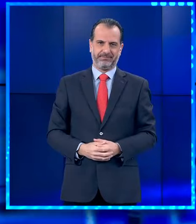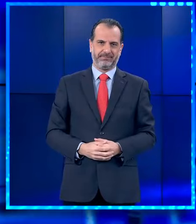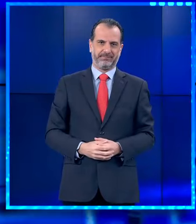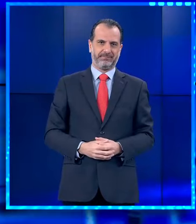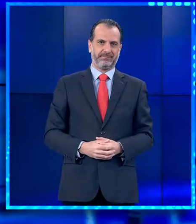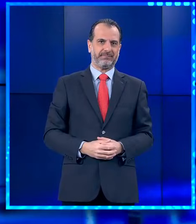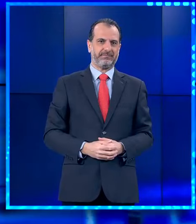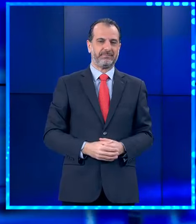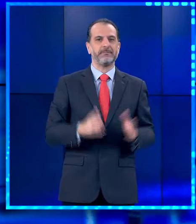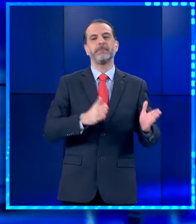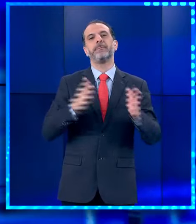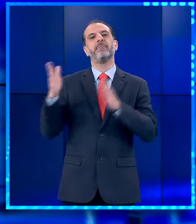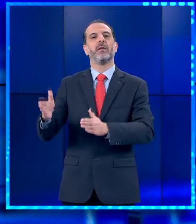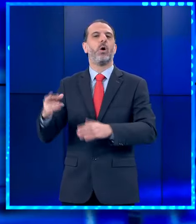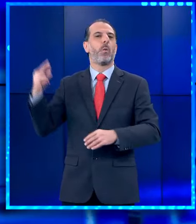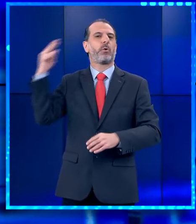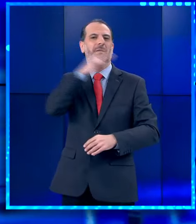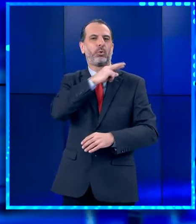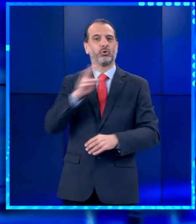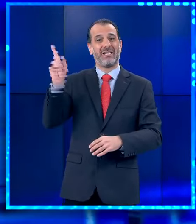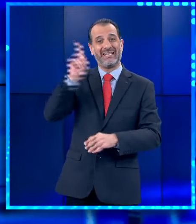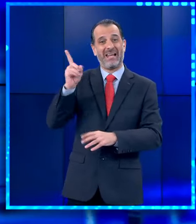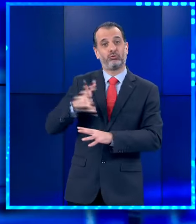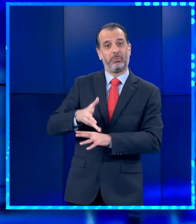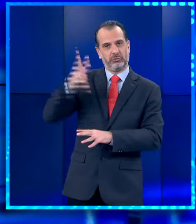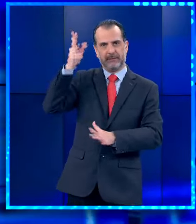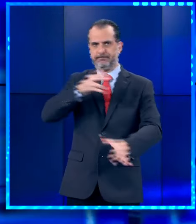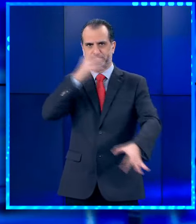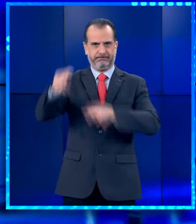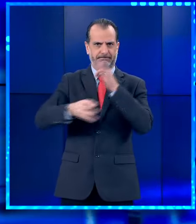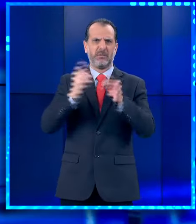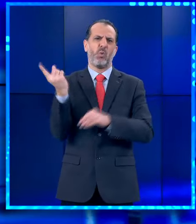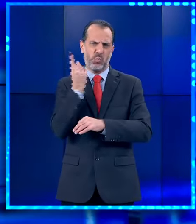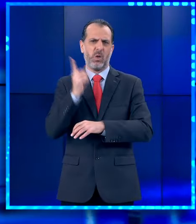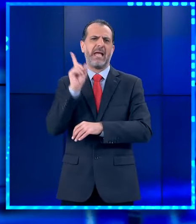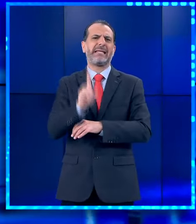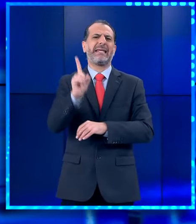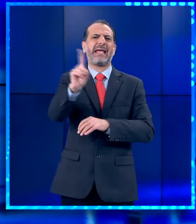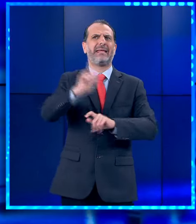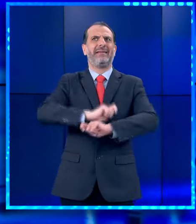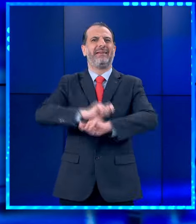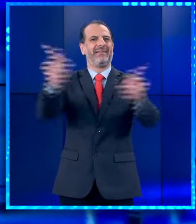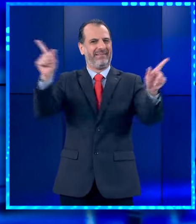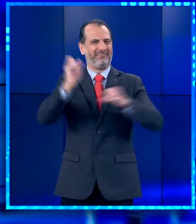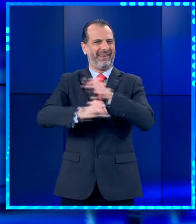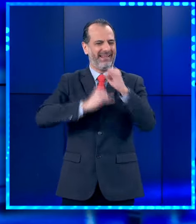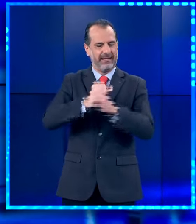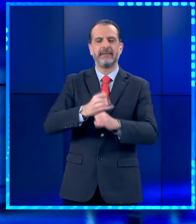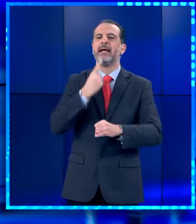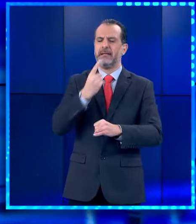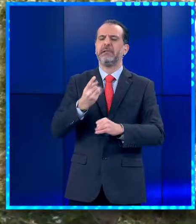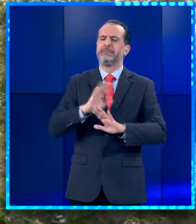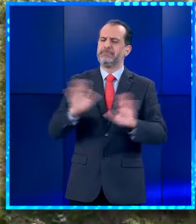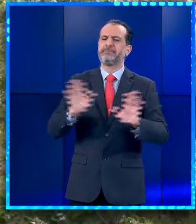Στη χρηματοδότηση της πλήρους αποκατάστασης των ζημιών που έχουν υποστεί οι κτηνοτρόφοι από Ευλογιά και Πανόλη, προχωράει η